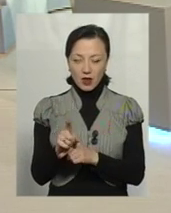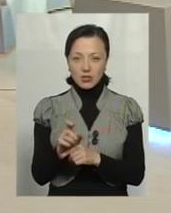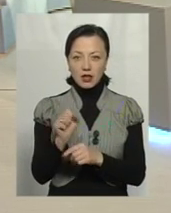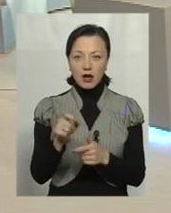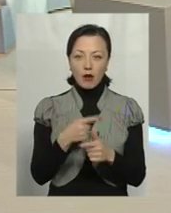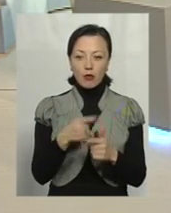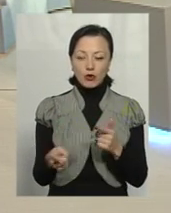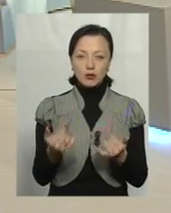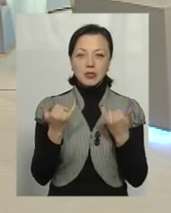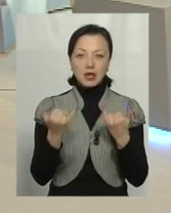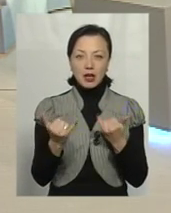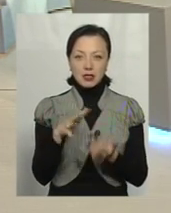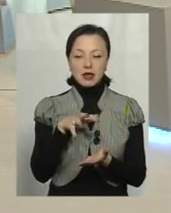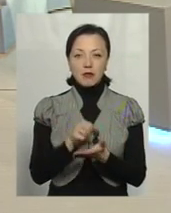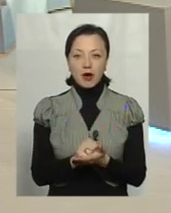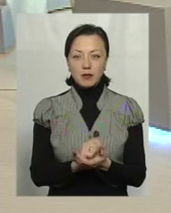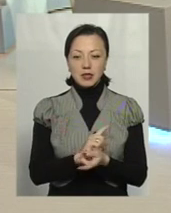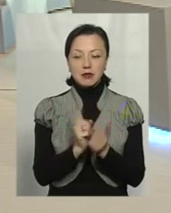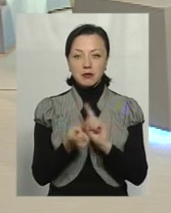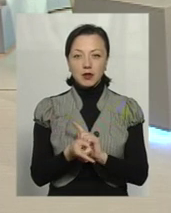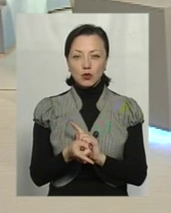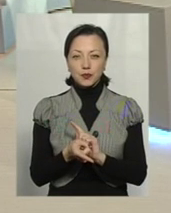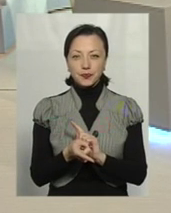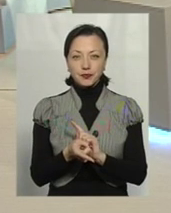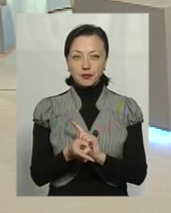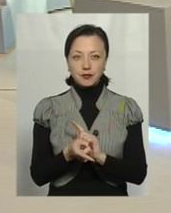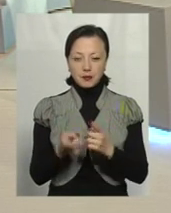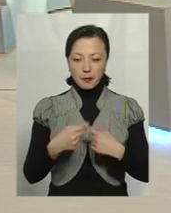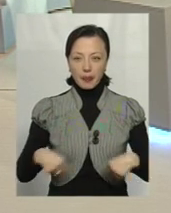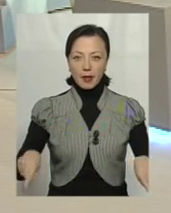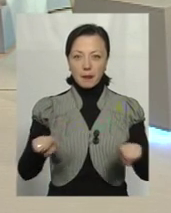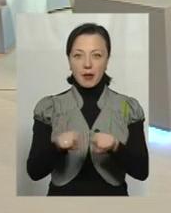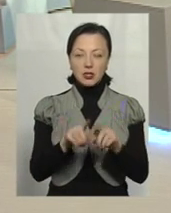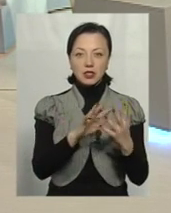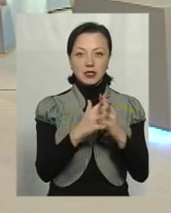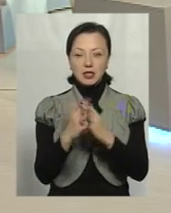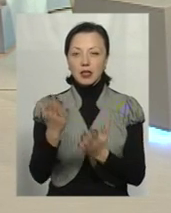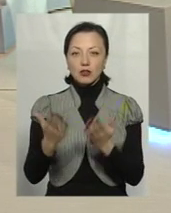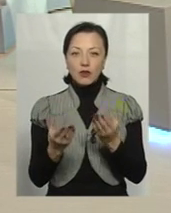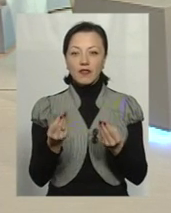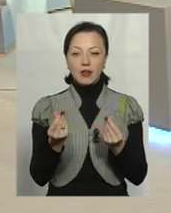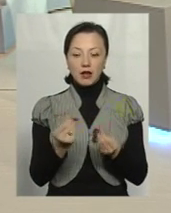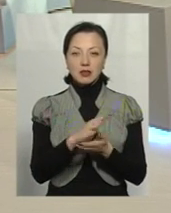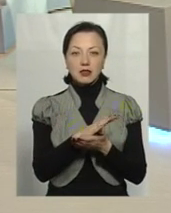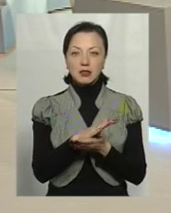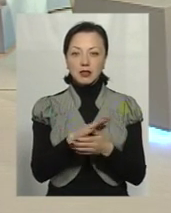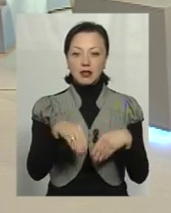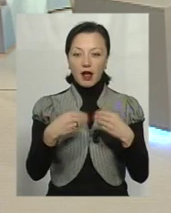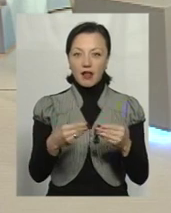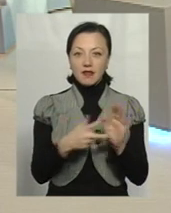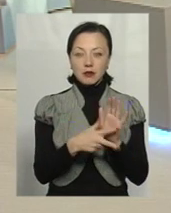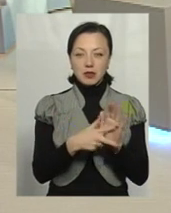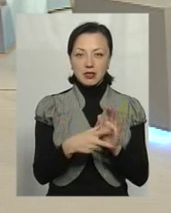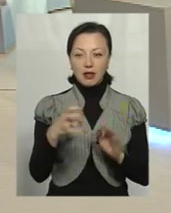або від того, що ми зараз займаємося зміною меж громад, якщо і фінансів далі 80 на 20,